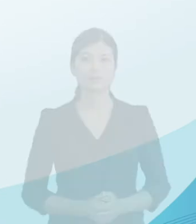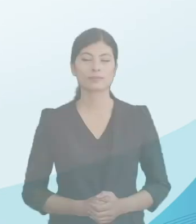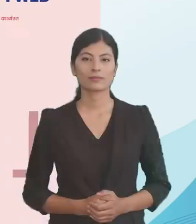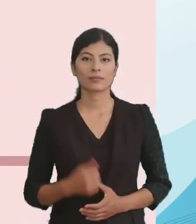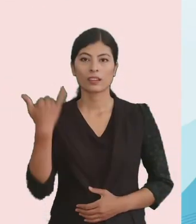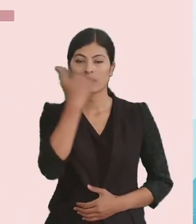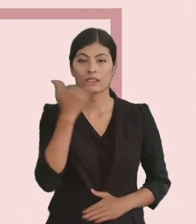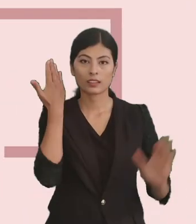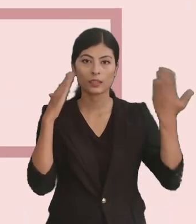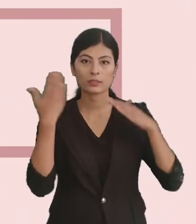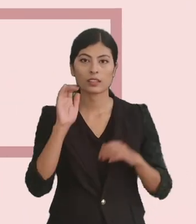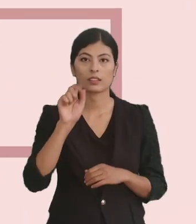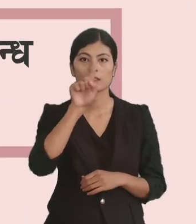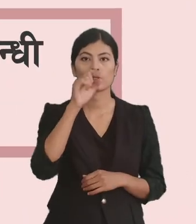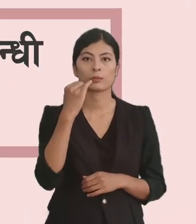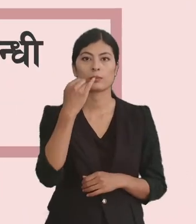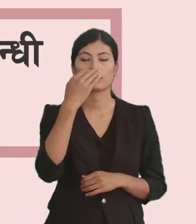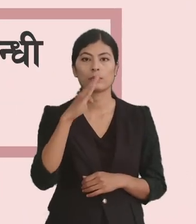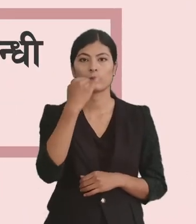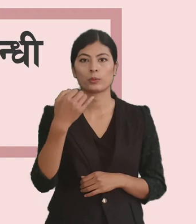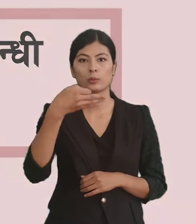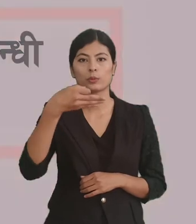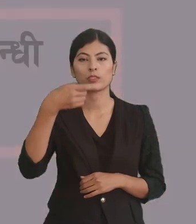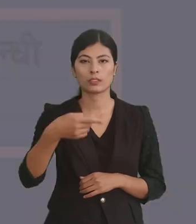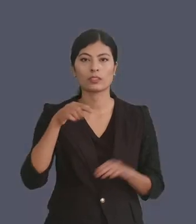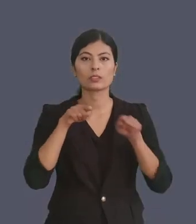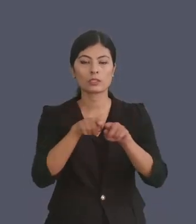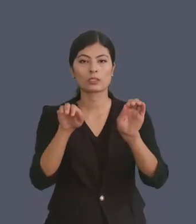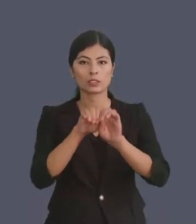लेंगिक हिंसा सम्भोधन समंधी प्रेशन प्रणाली